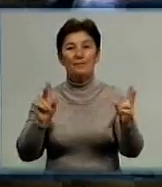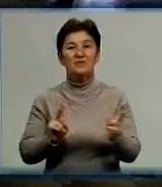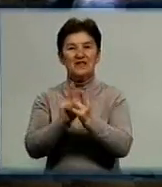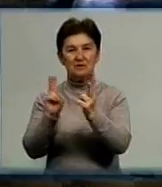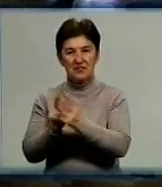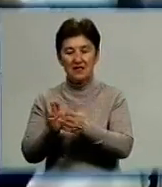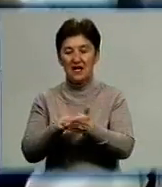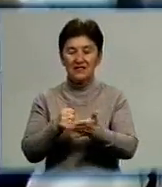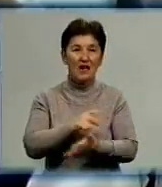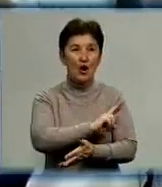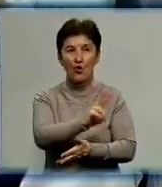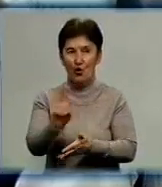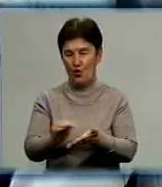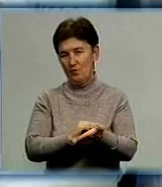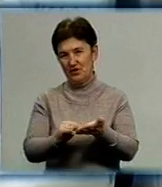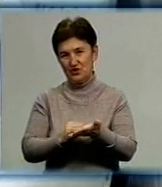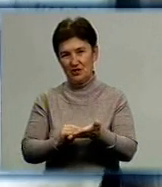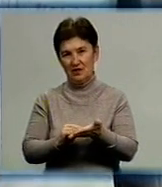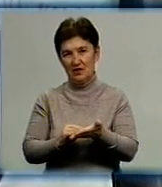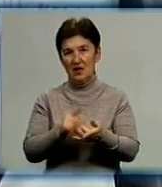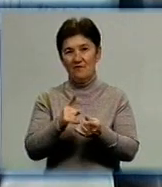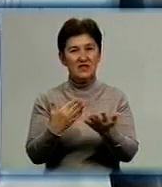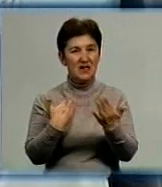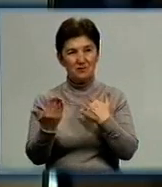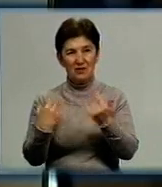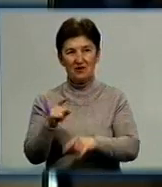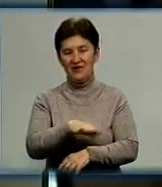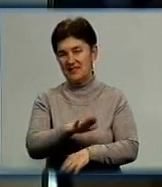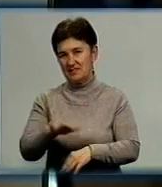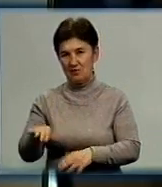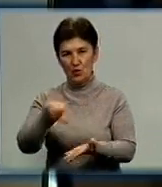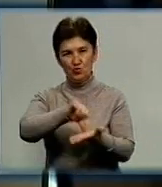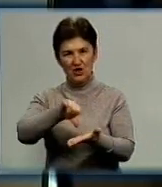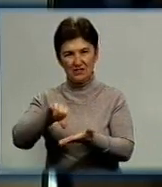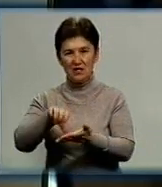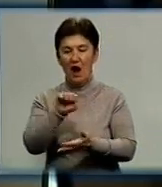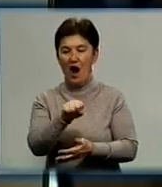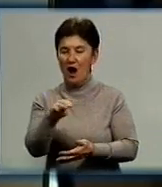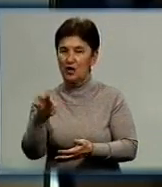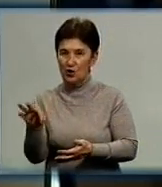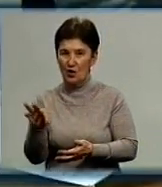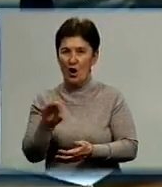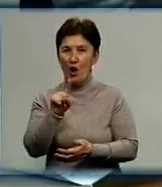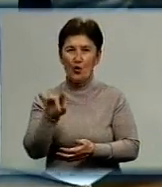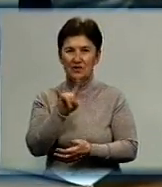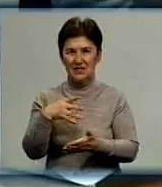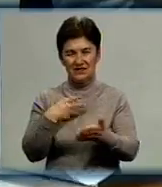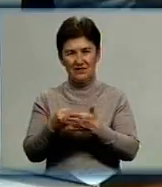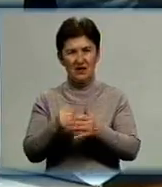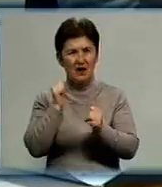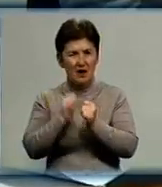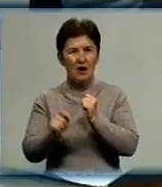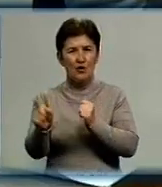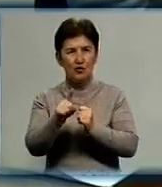кого пише. В бібліотеці Чижевського письменниця спілкувалася з дітьми учасників АТО. Кожному подарувала одну зі своїх книжок, яку саме кожен з